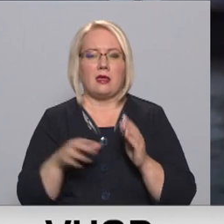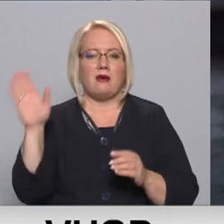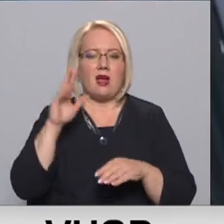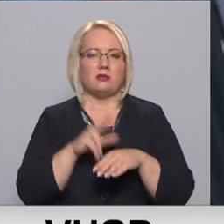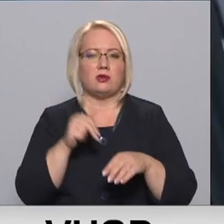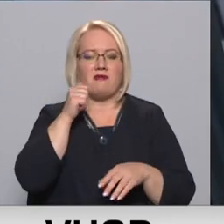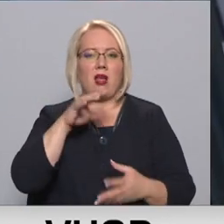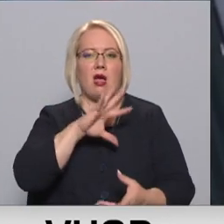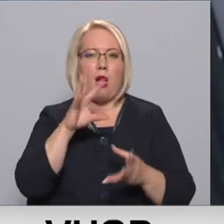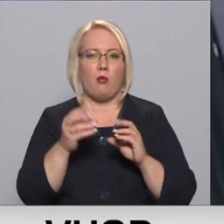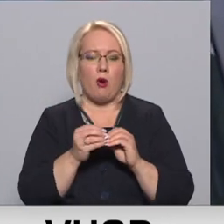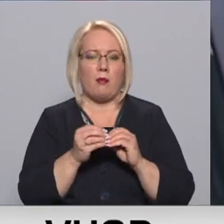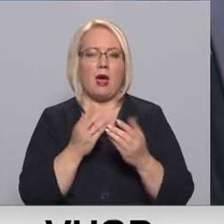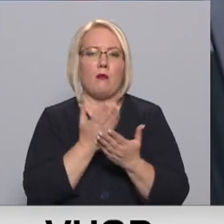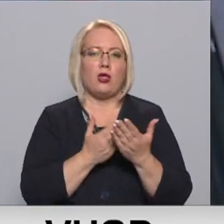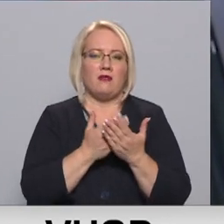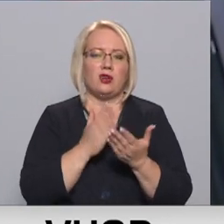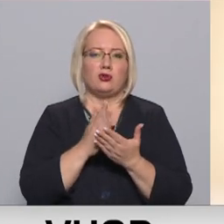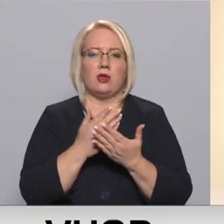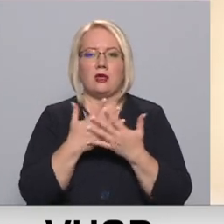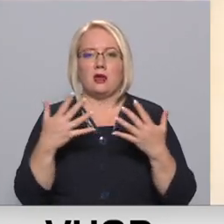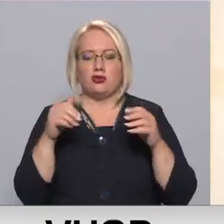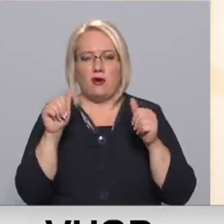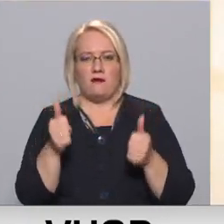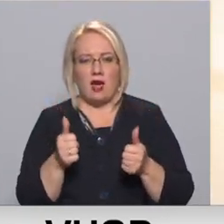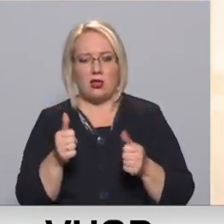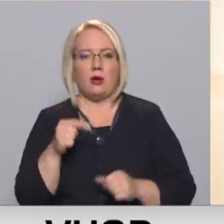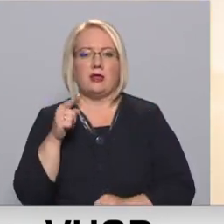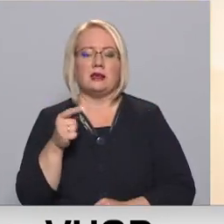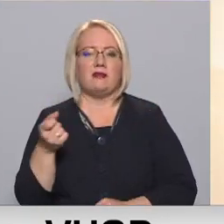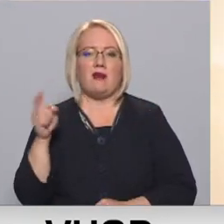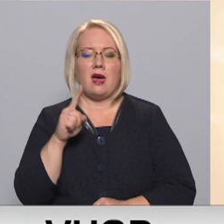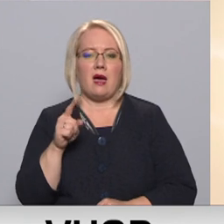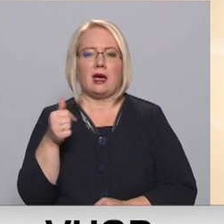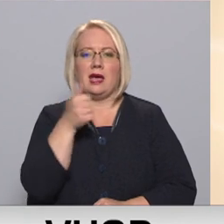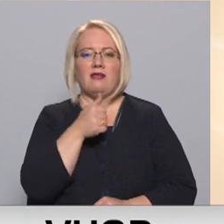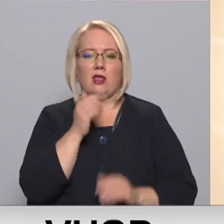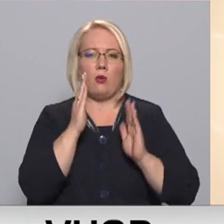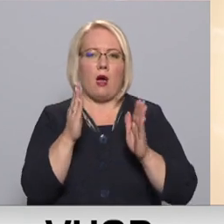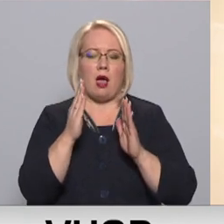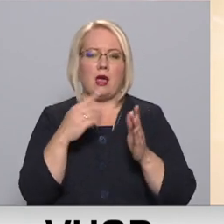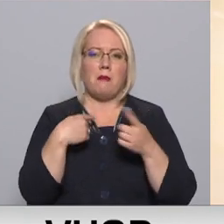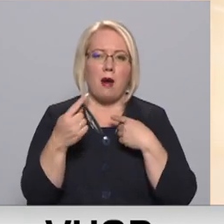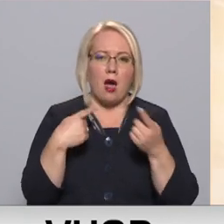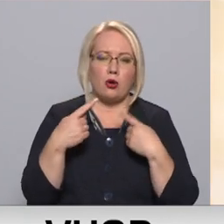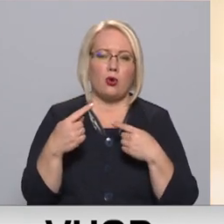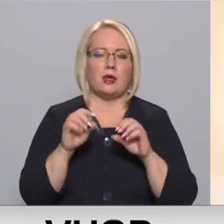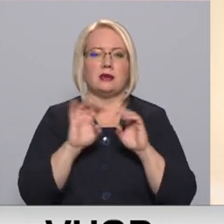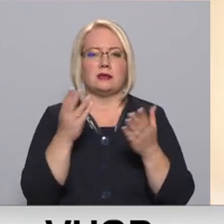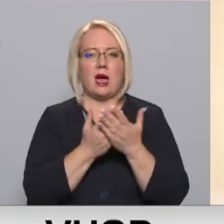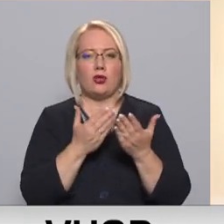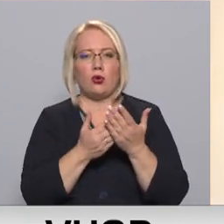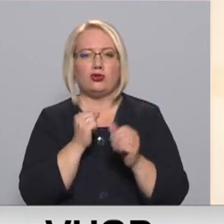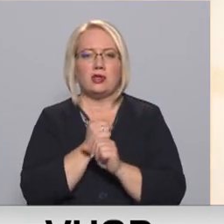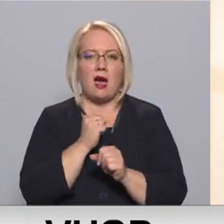apkopo. Motivēšana notiek dažādos veidos. Tas ir vairāk individuālas pārunas un skaidrojošais